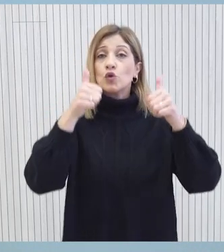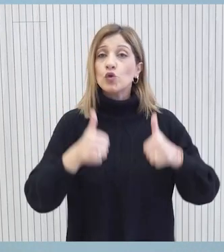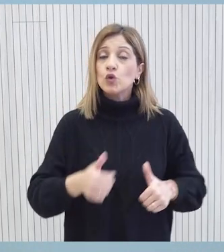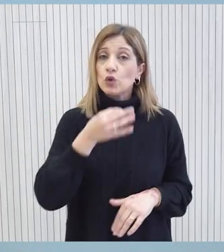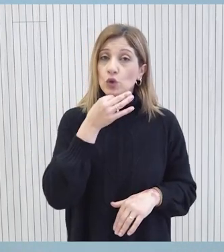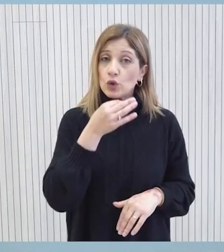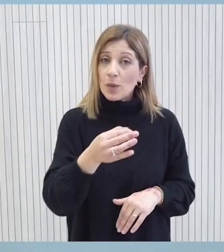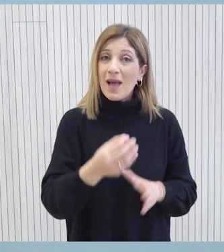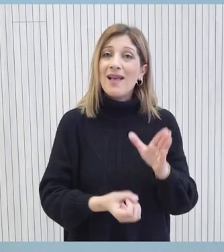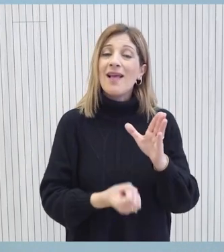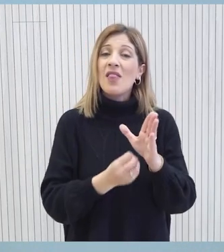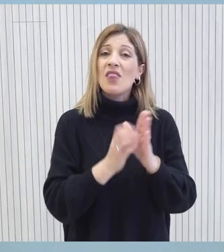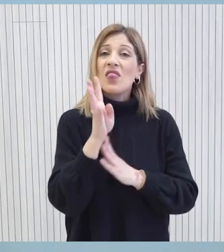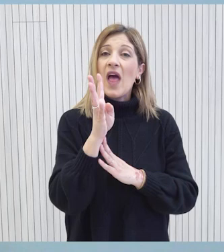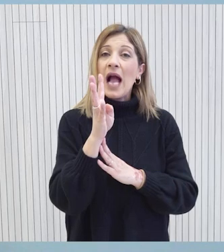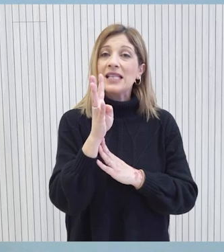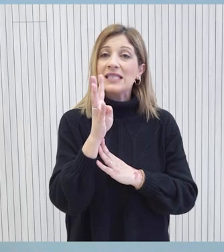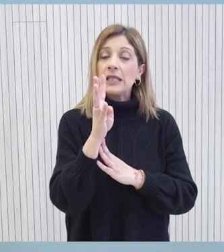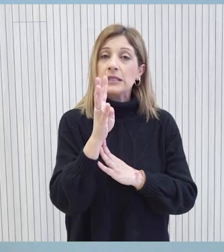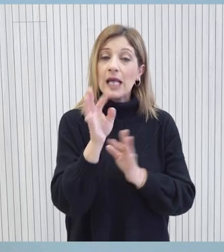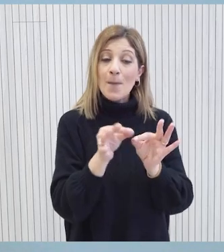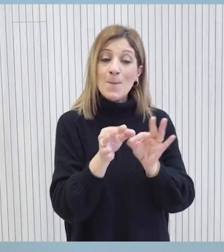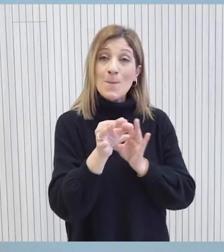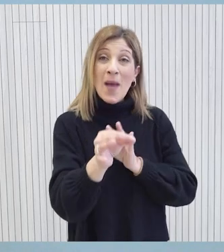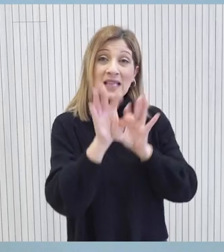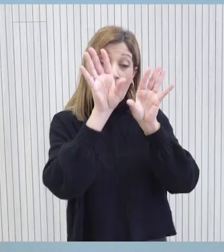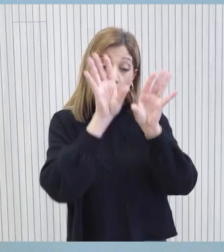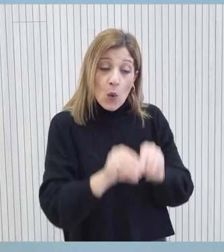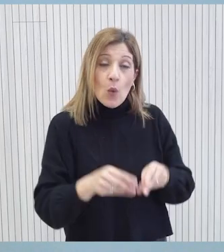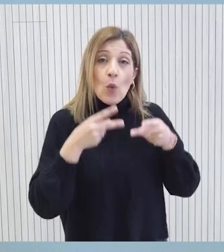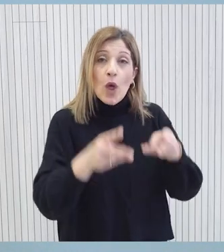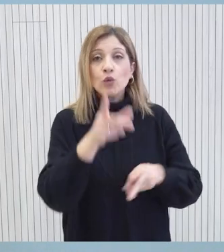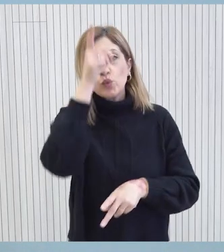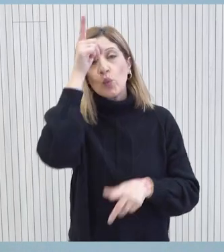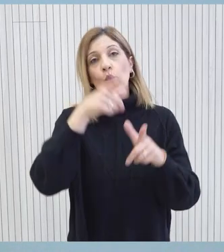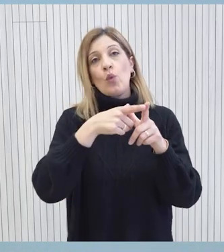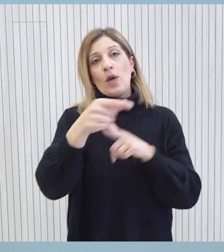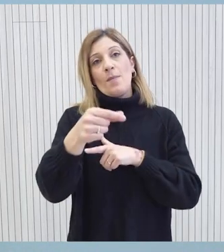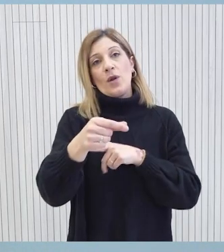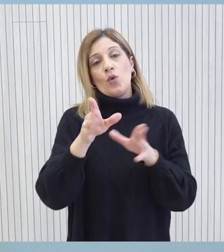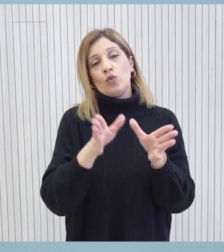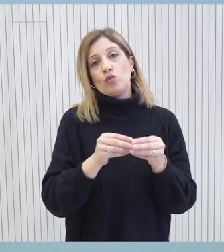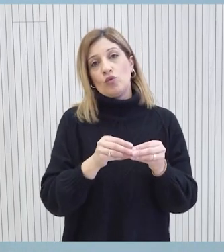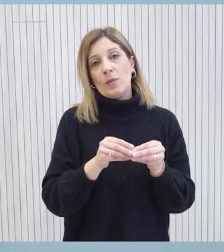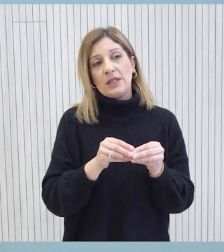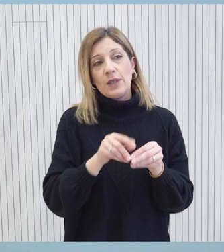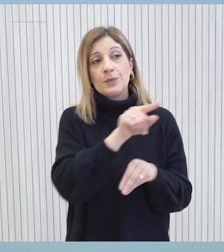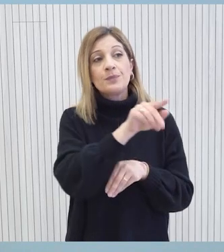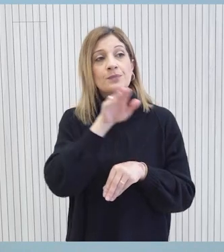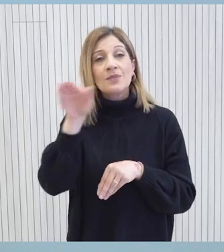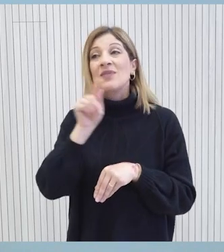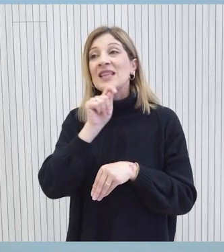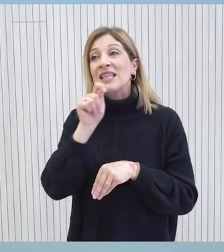μια δέσμη 14 συγκεκριμένων μέτρων που απευθύνονται ακριβώς στους τουρκοκύπρους συμπατριώτες μας. Και τι